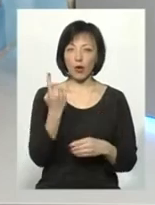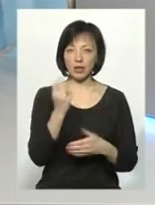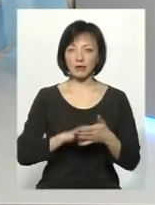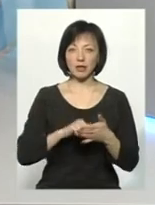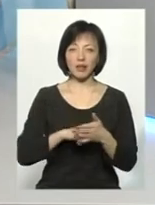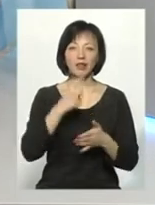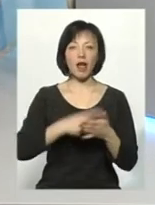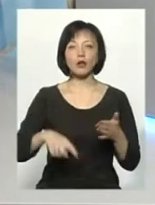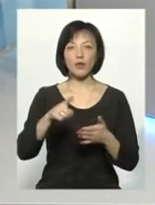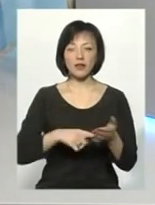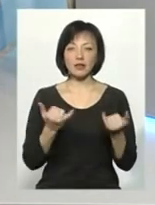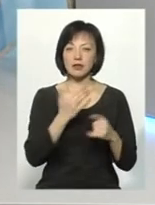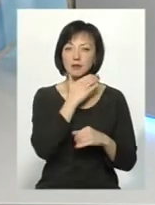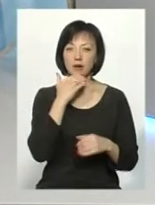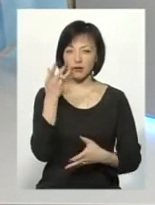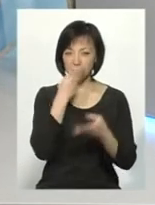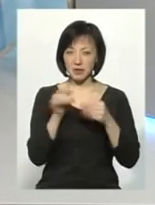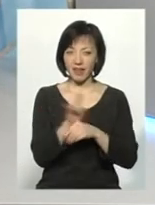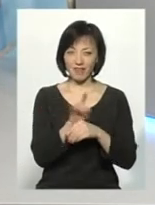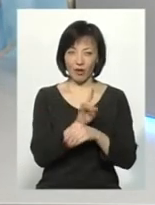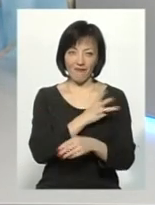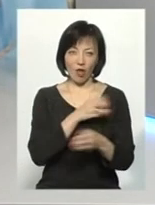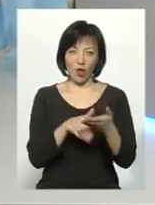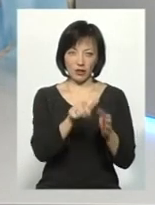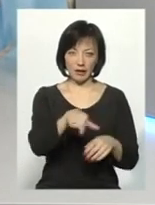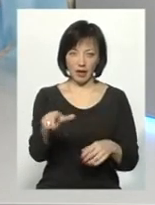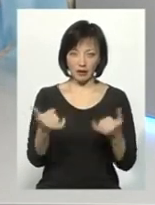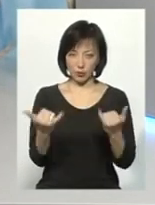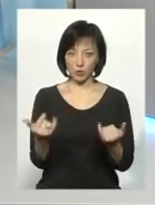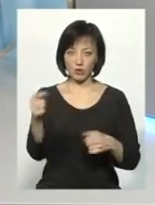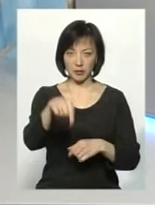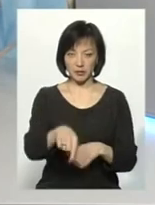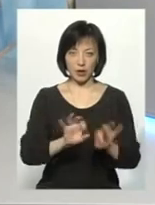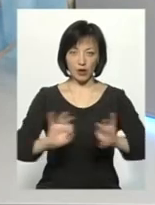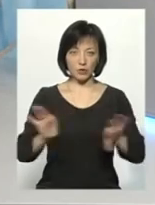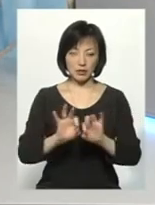мабуть, одна з причин – недовіра. Зараз багато псевдоволонтерів, і саме тому ви сьогодні у студії.